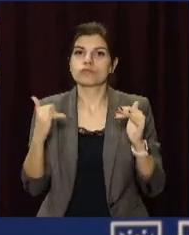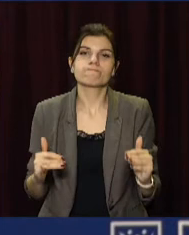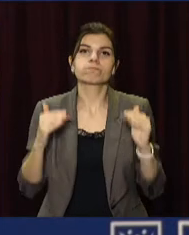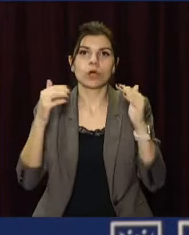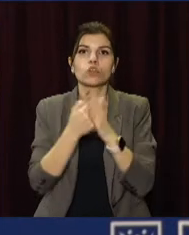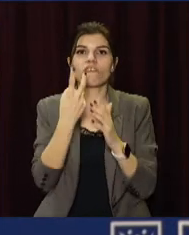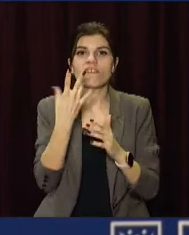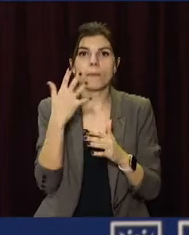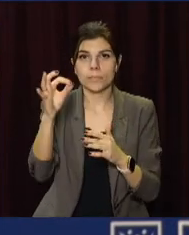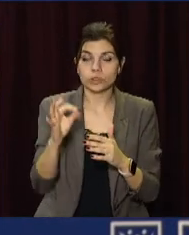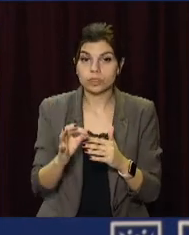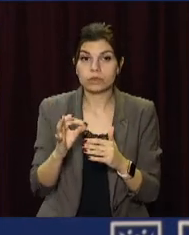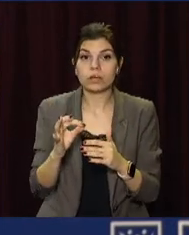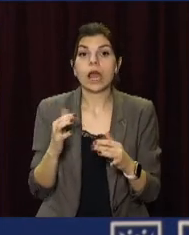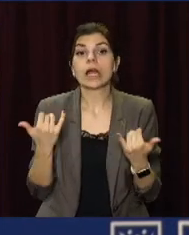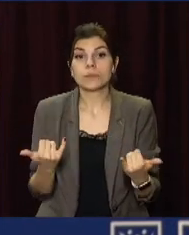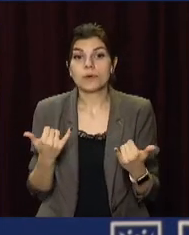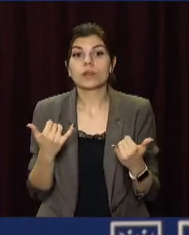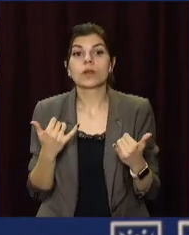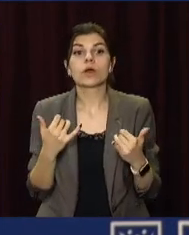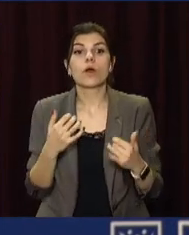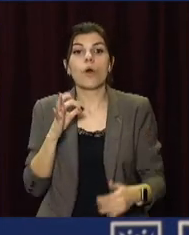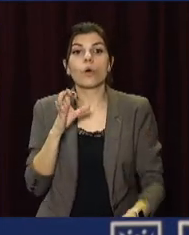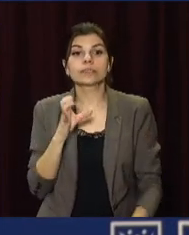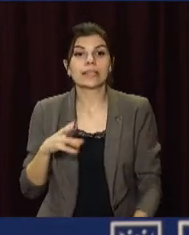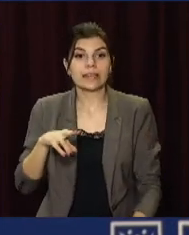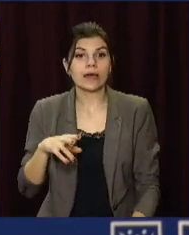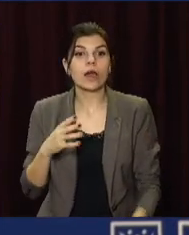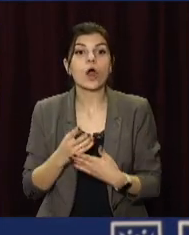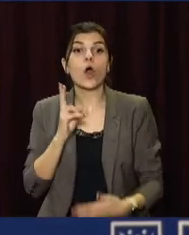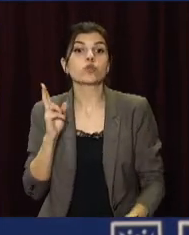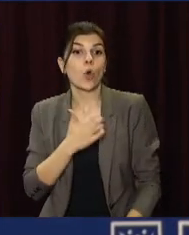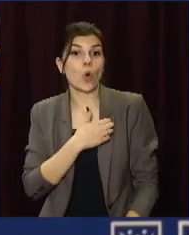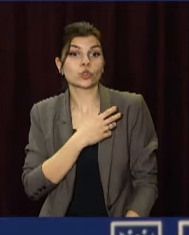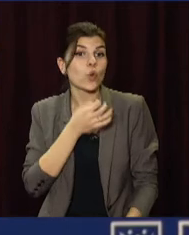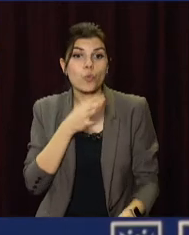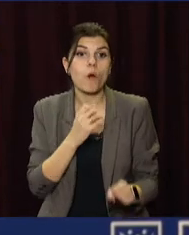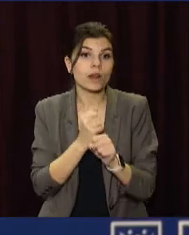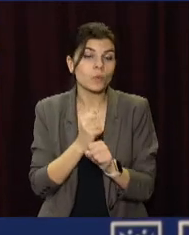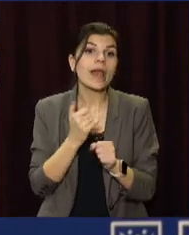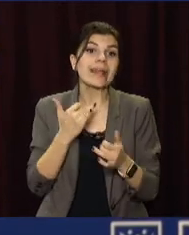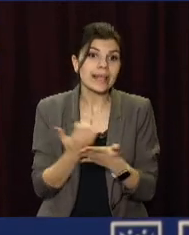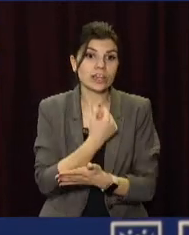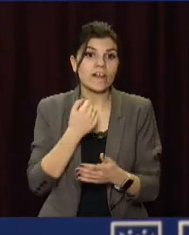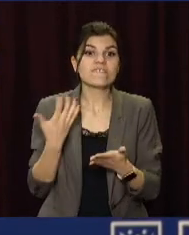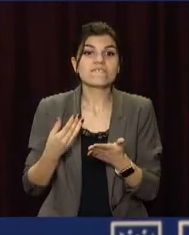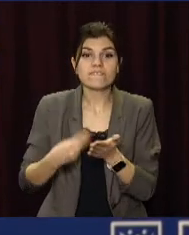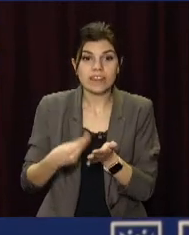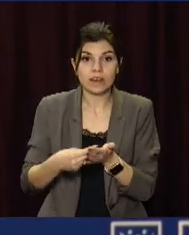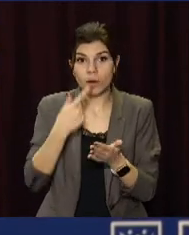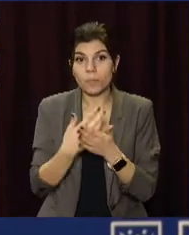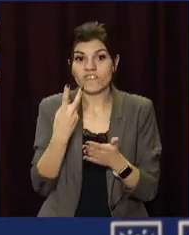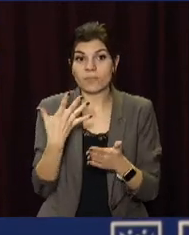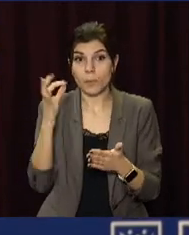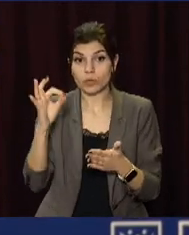до 25%. І тепер будь-яке ОСМД, яке хоче зробити будь-яку роботу і знайдеться фінансування в розмірі